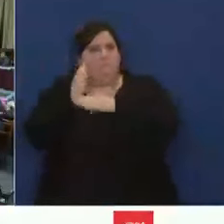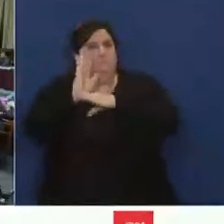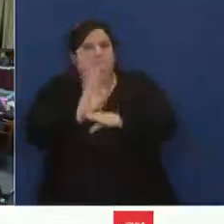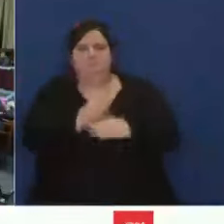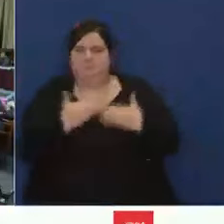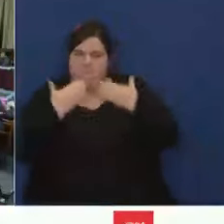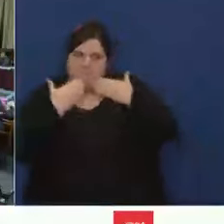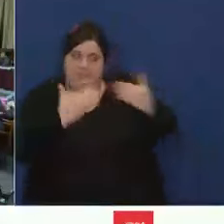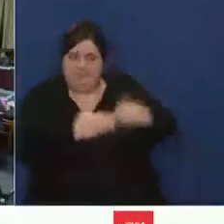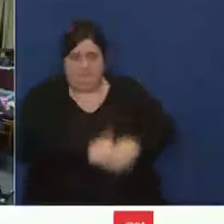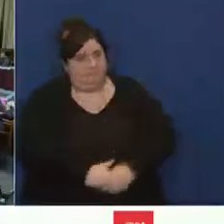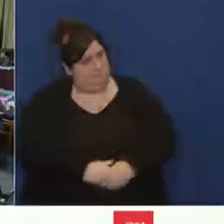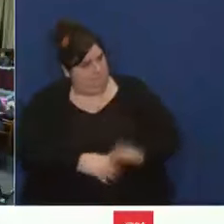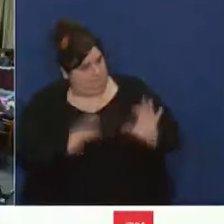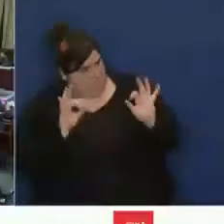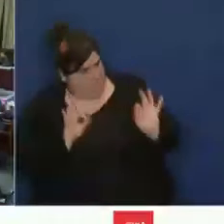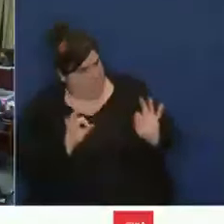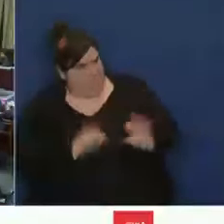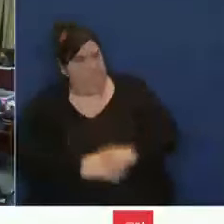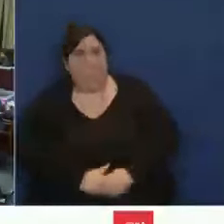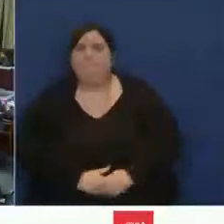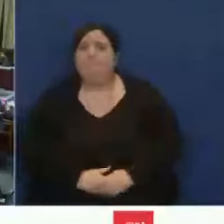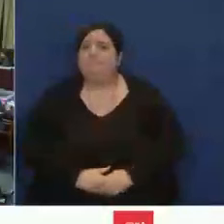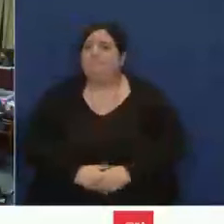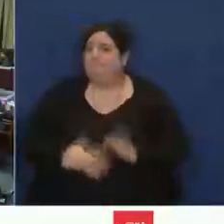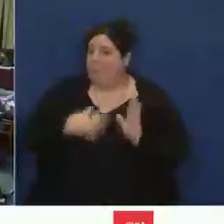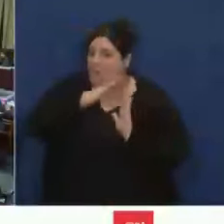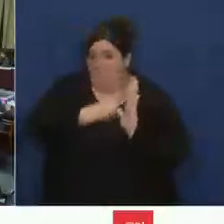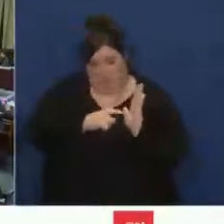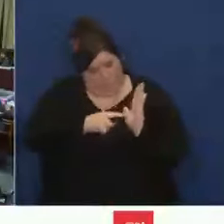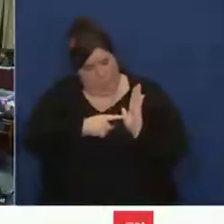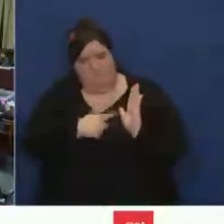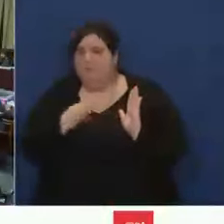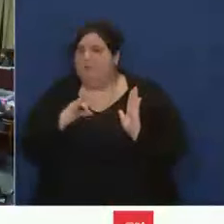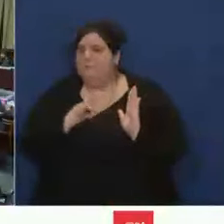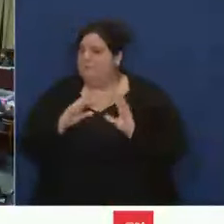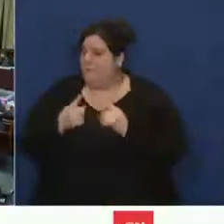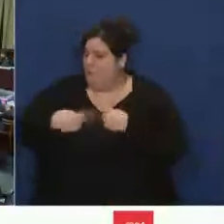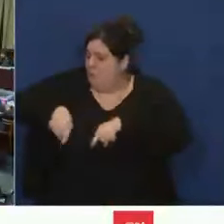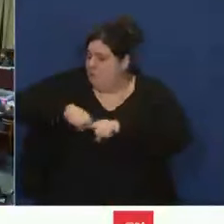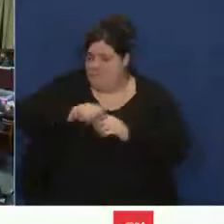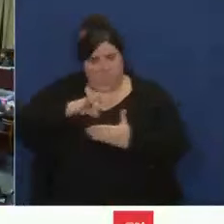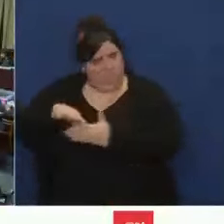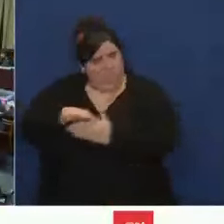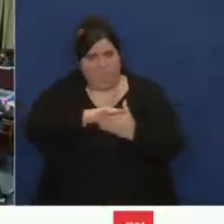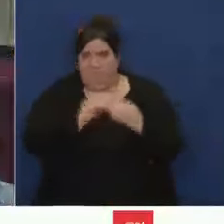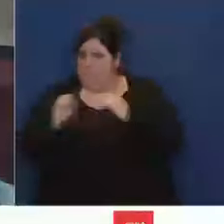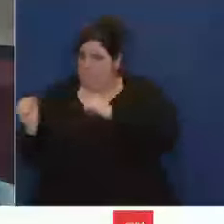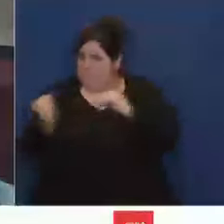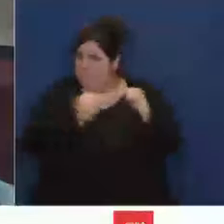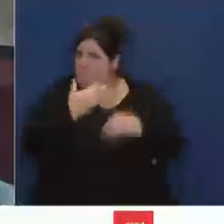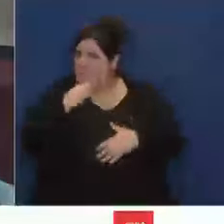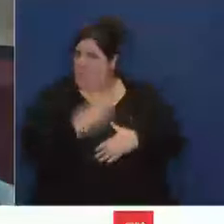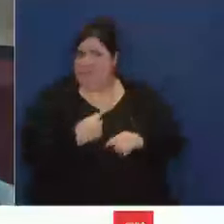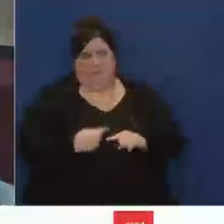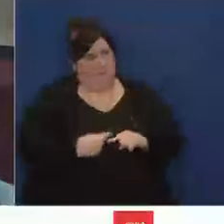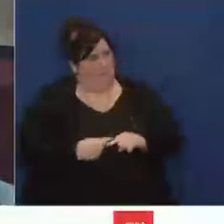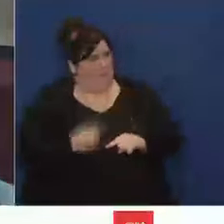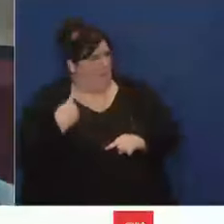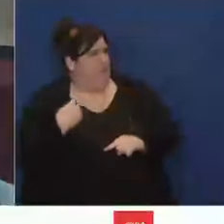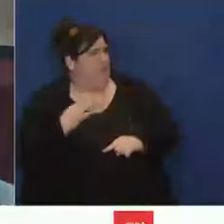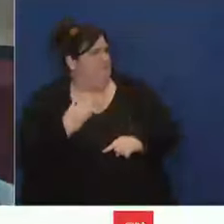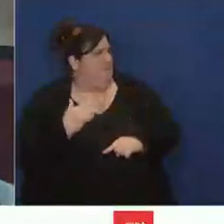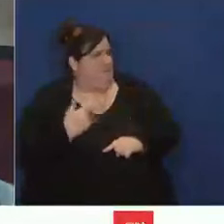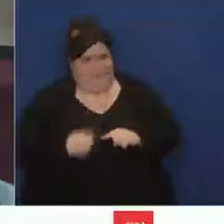'éthique. Ce rapport, d'ailleurs, a été voté à l'unanimité lors de la dernière, effectivement,